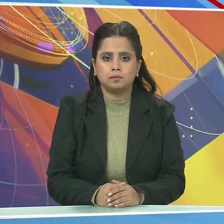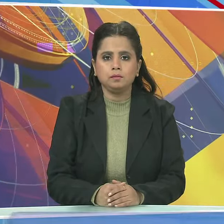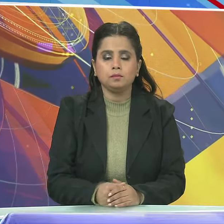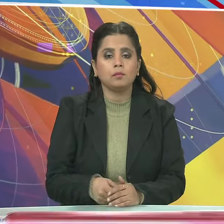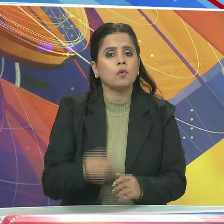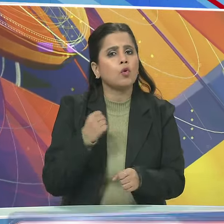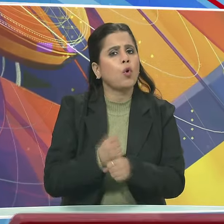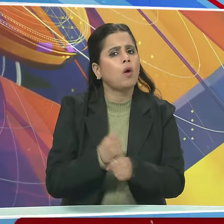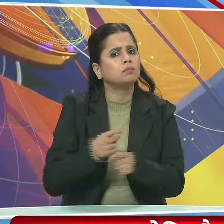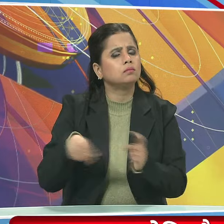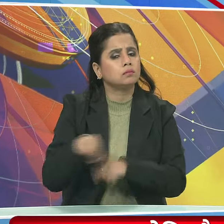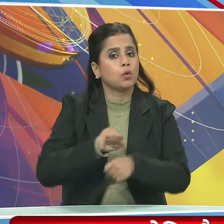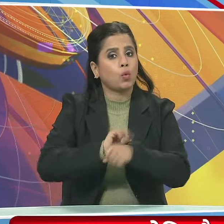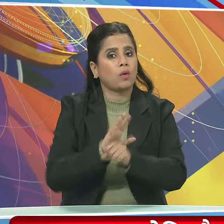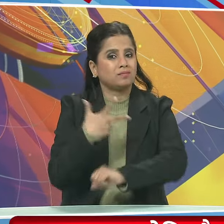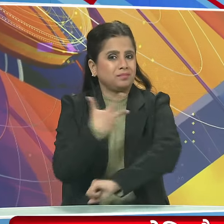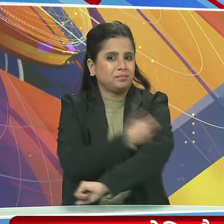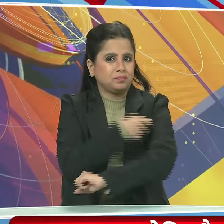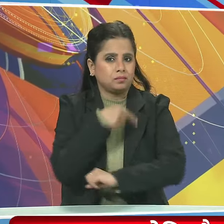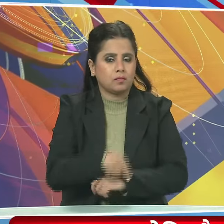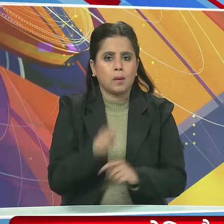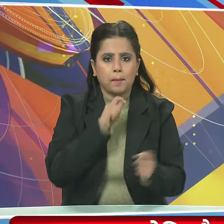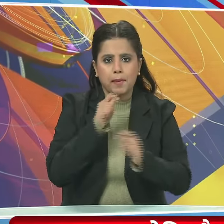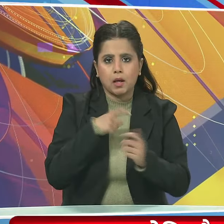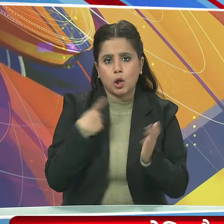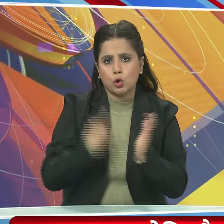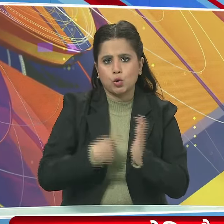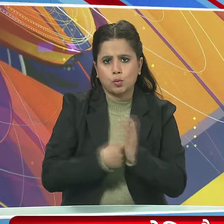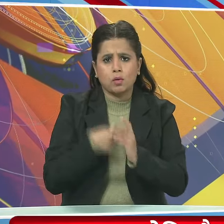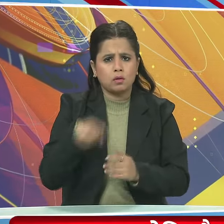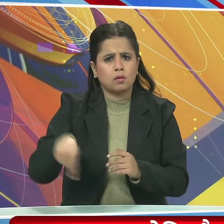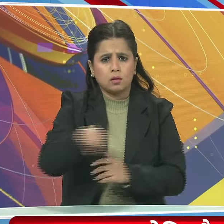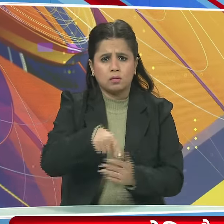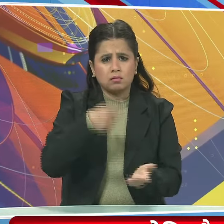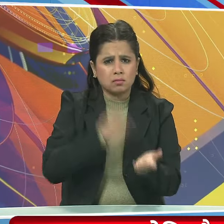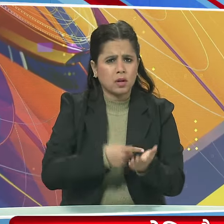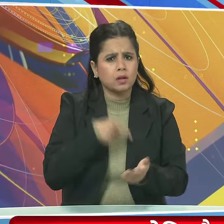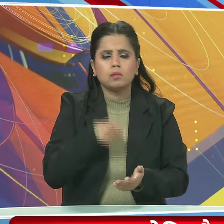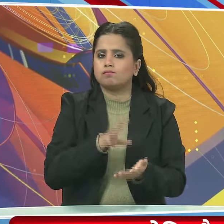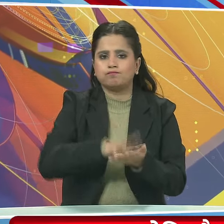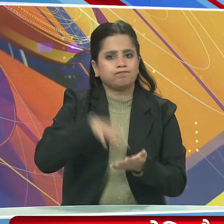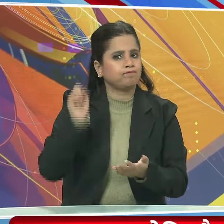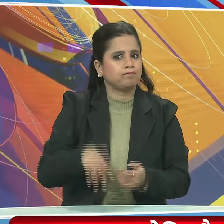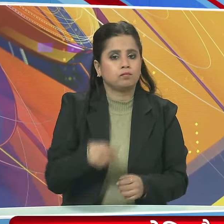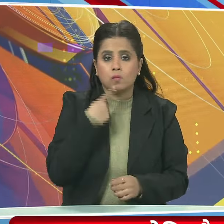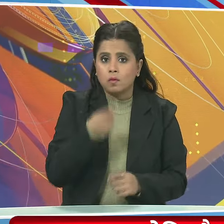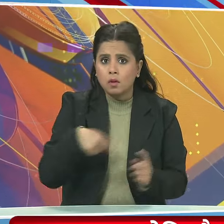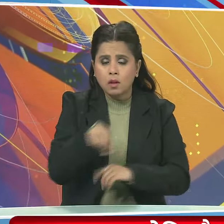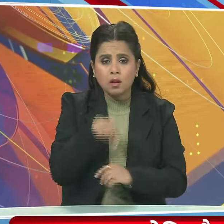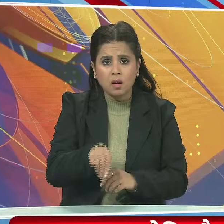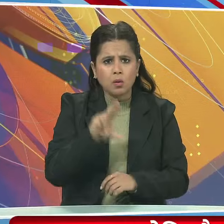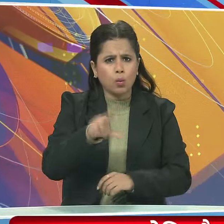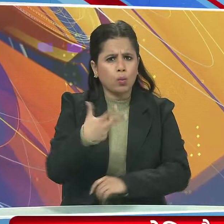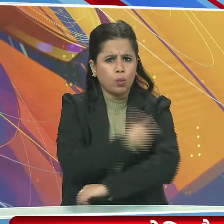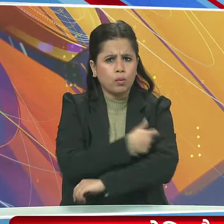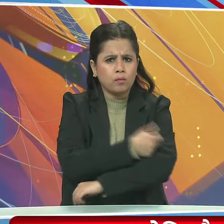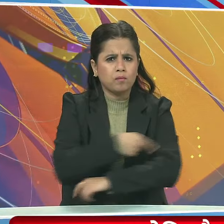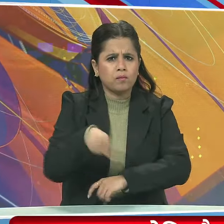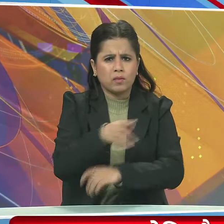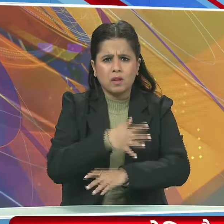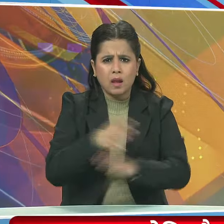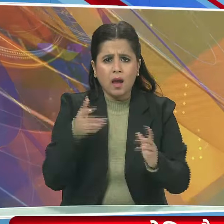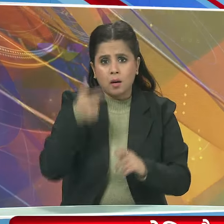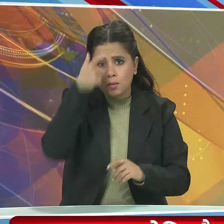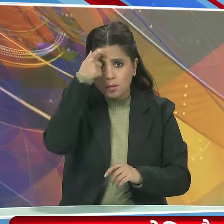सरकार ने कोविड वैक्सीन पर मीडिया रिपोर्ट्स के दावों को किया खारे कहा इन वैक्सीन का कोई